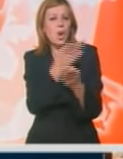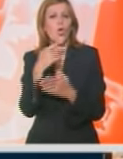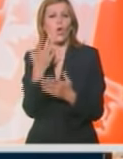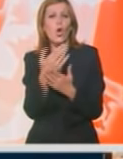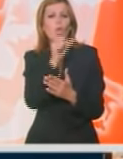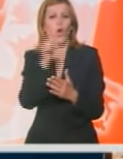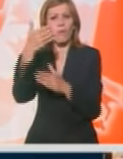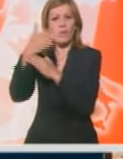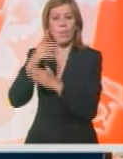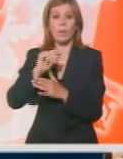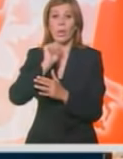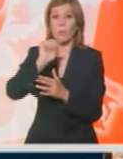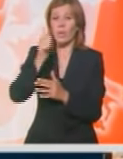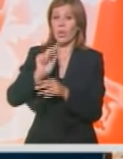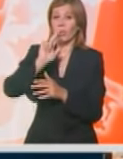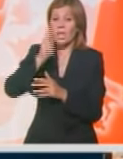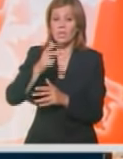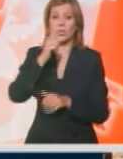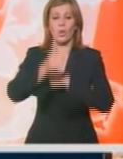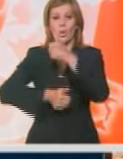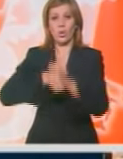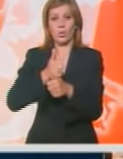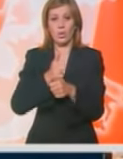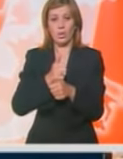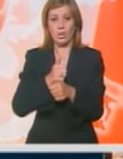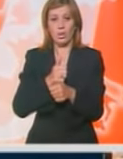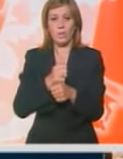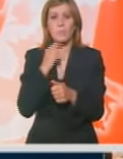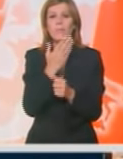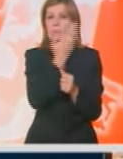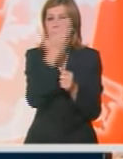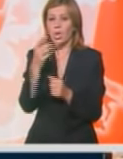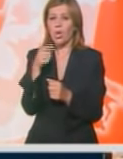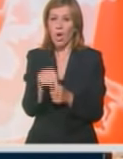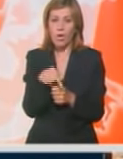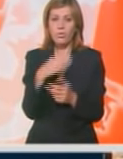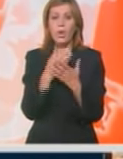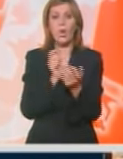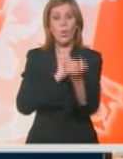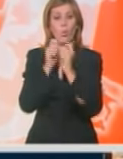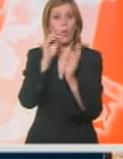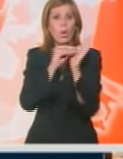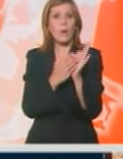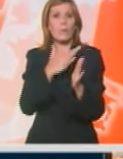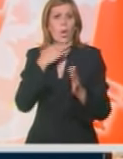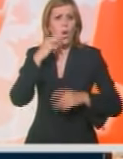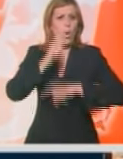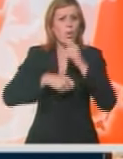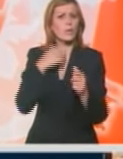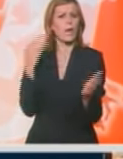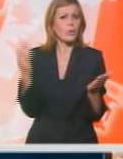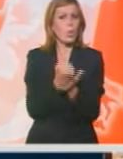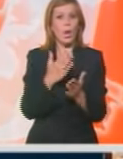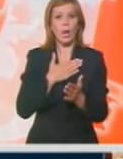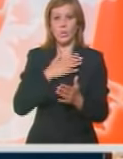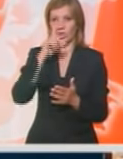koje su u prvoj, drugoj ili trećoj godini izlagale na izložbi koje su ugovorile toliko poslova, naravno iz